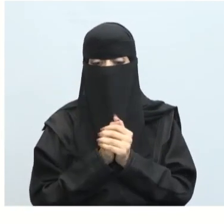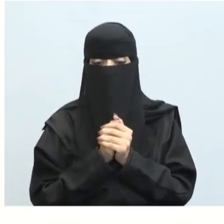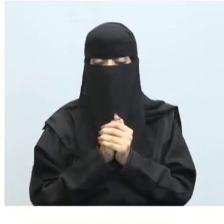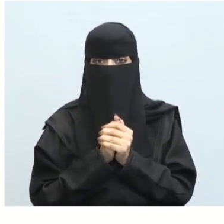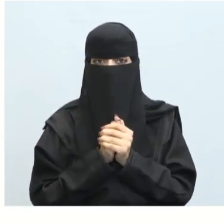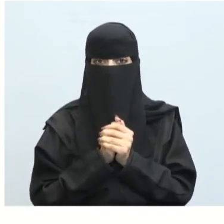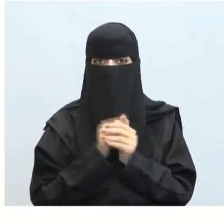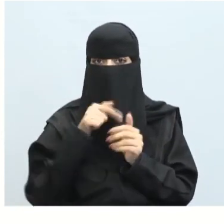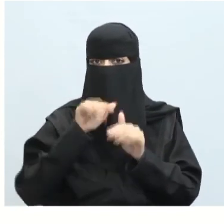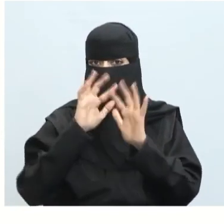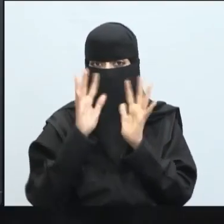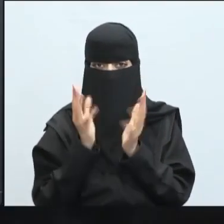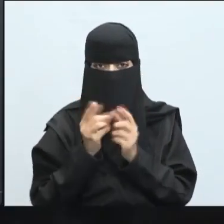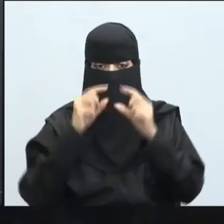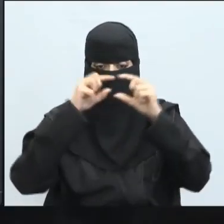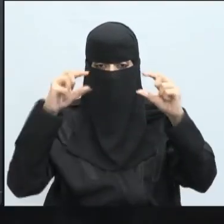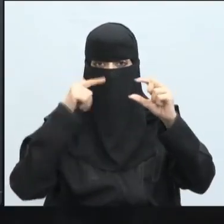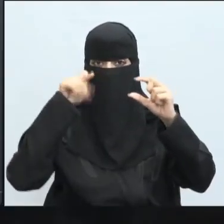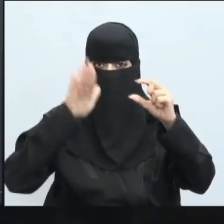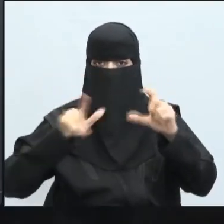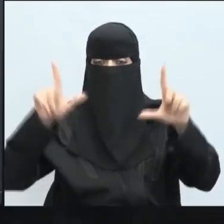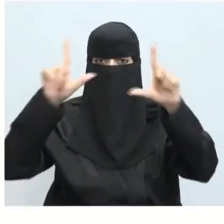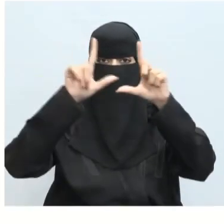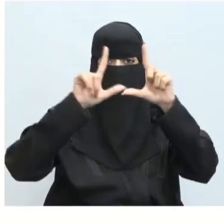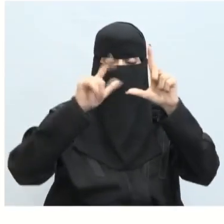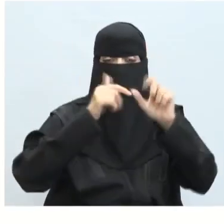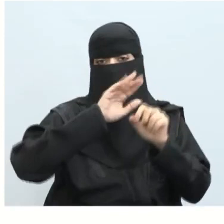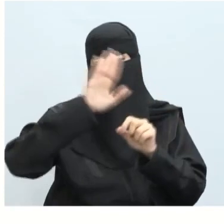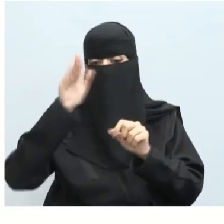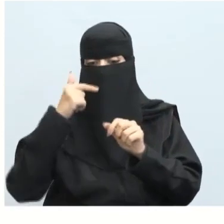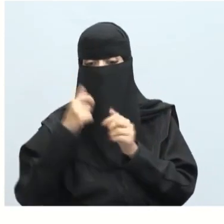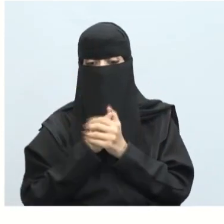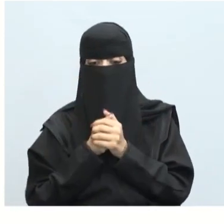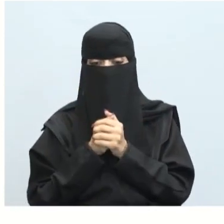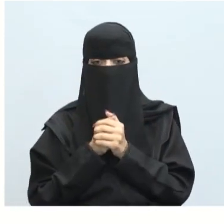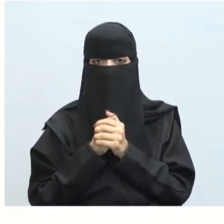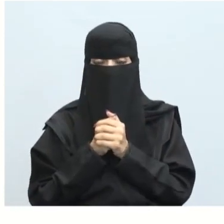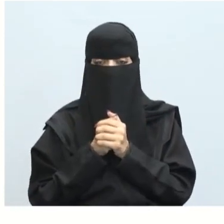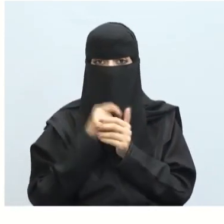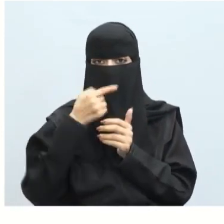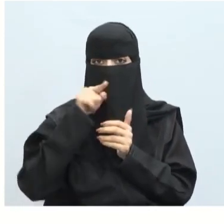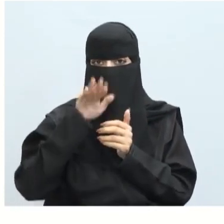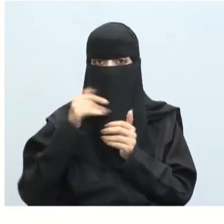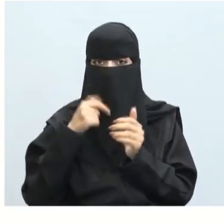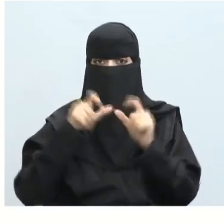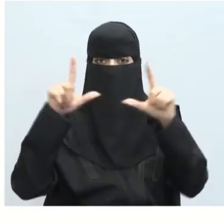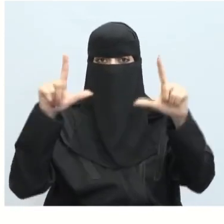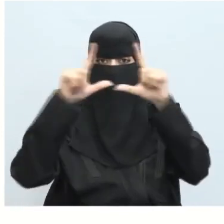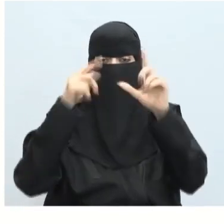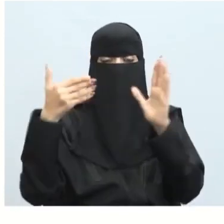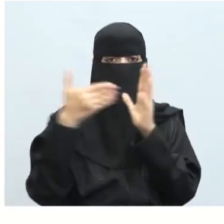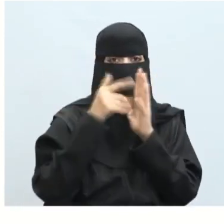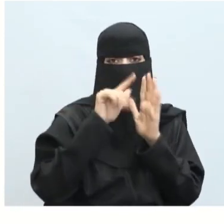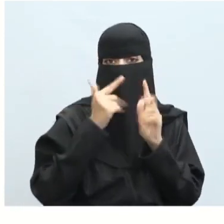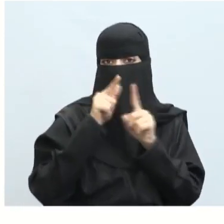لدينا كل معلم له شاشة عندما نقول الشاشة الأخيرة عندما نقول الشاشة الأخيرة نقصد